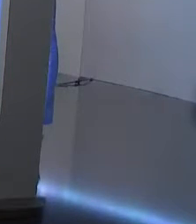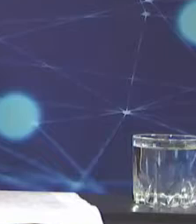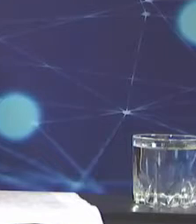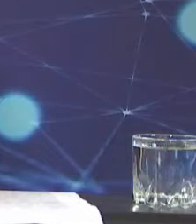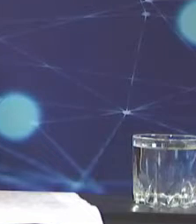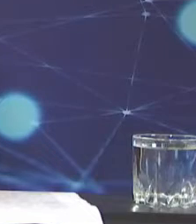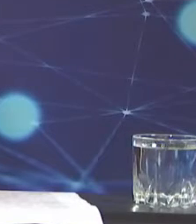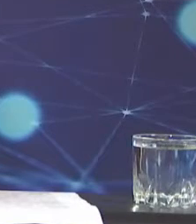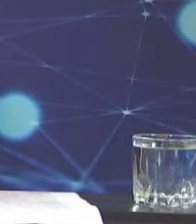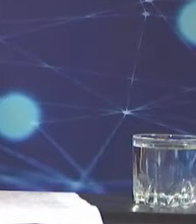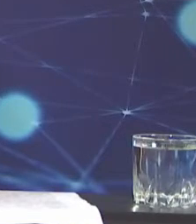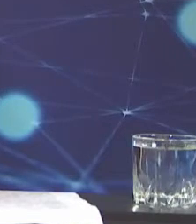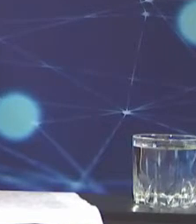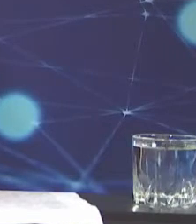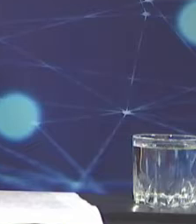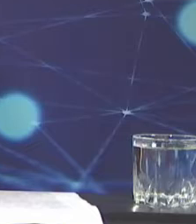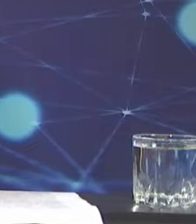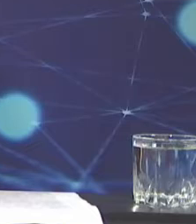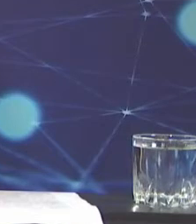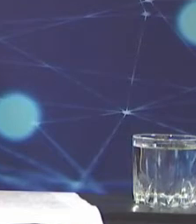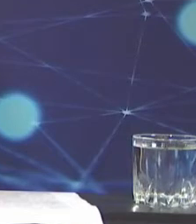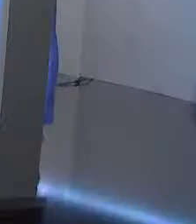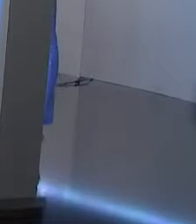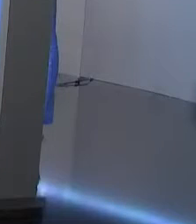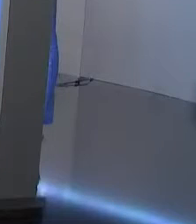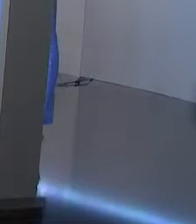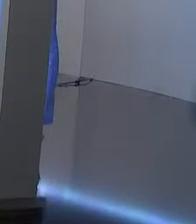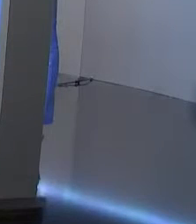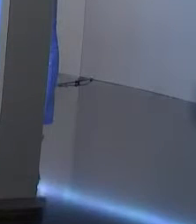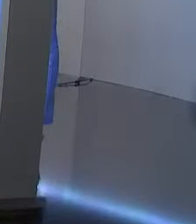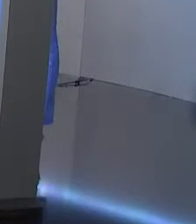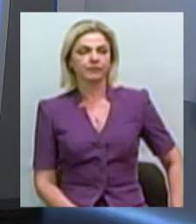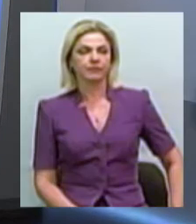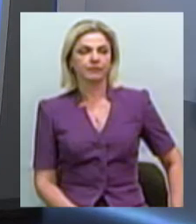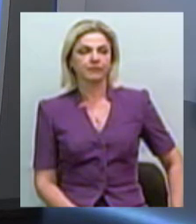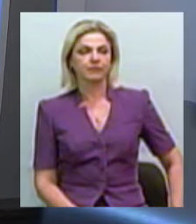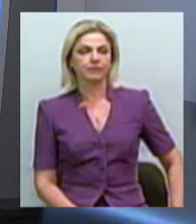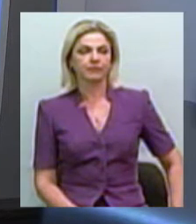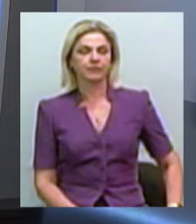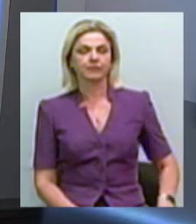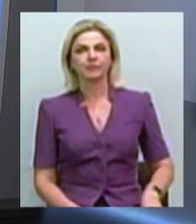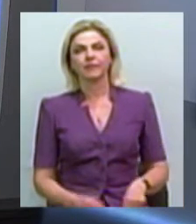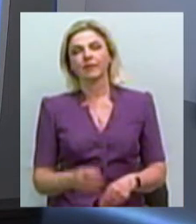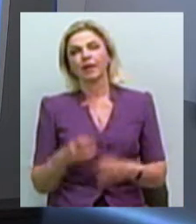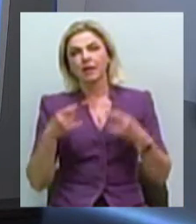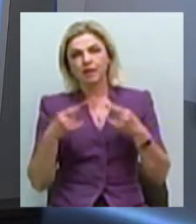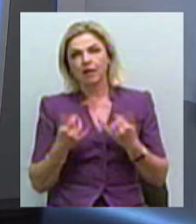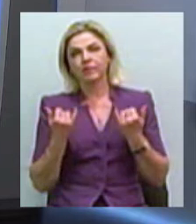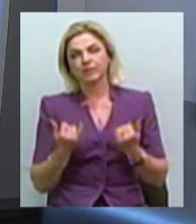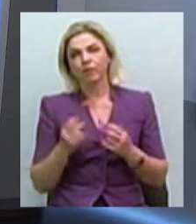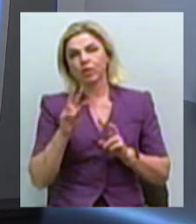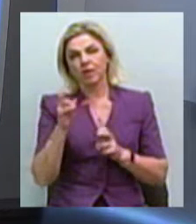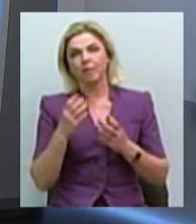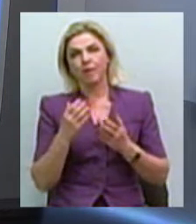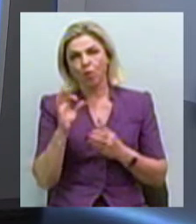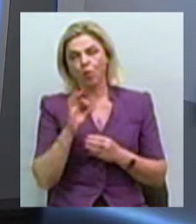вітаю в нашій студії. Доброго вечора. А глядачам я нагадую, що ми працюємо в прямому ефірі. Наш контакт на телефон 76 92 33.